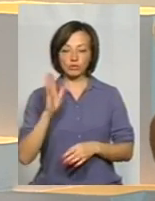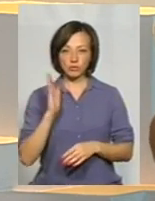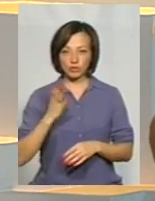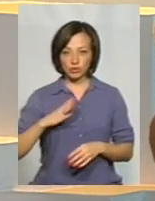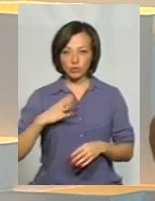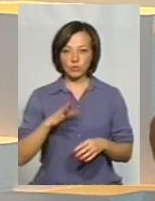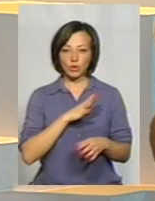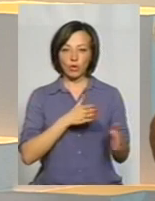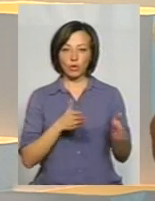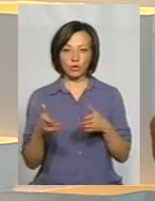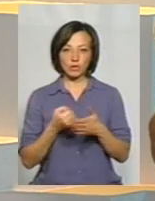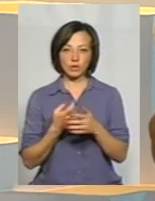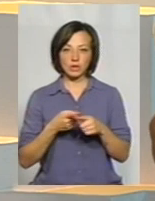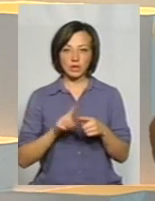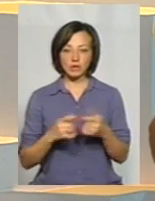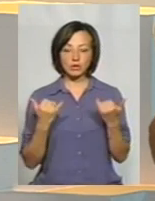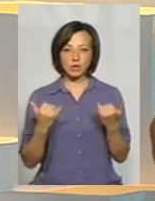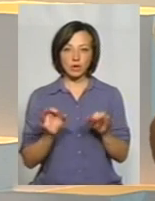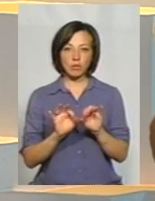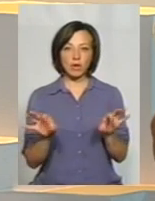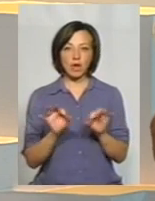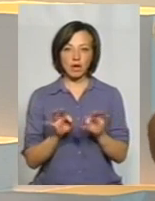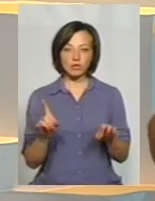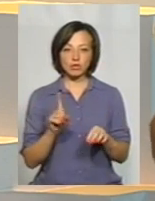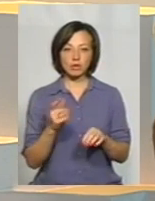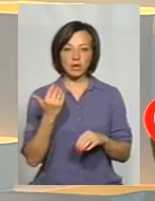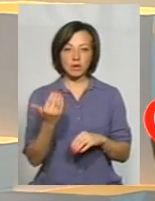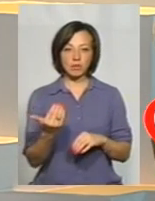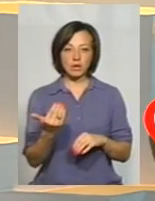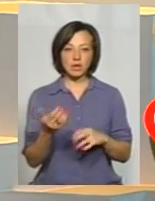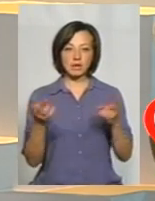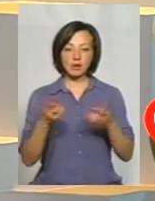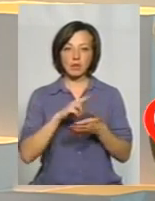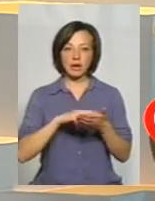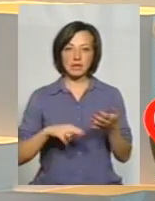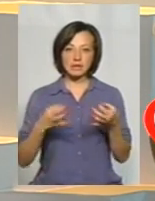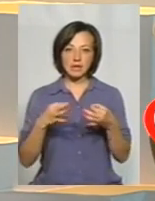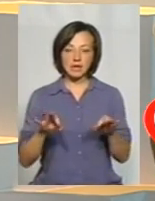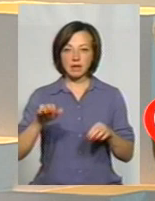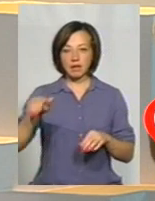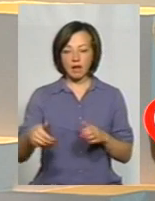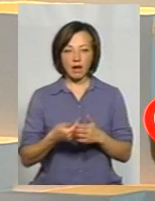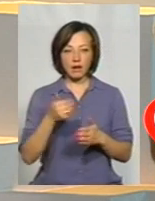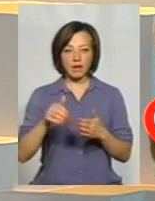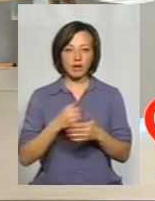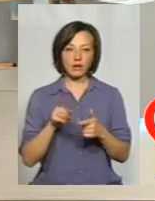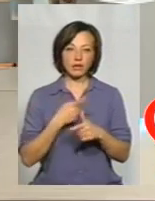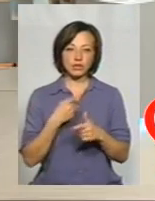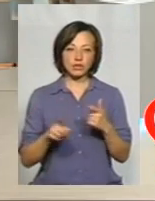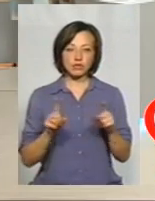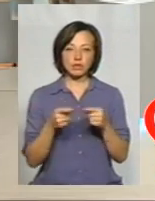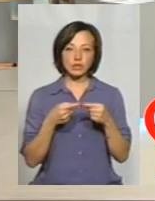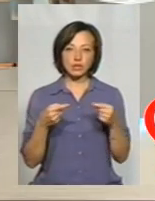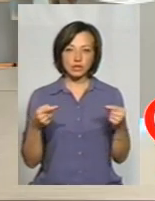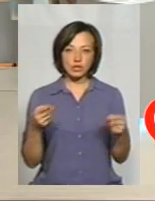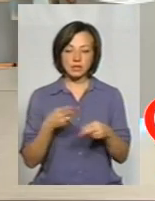і бути готові до них. Ну, а сьогодні пояснювати, що їм треба ліцензії на кар'єри, чи щось